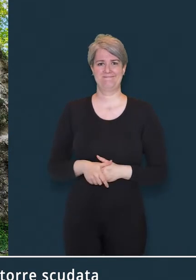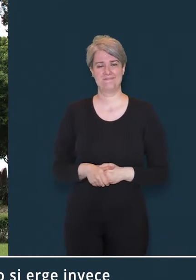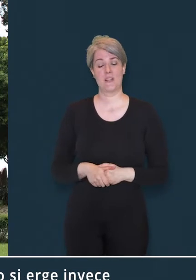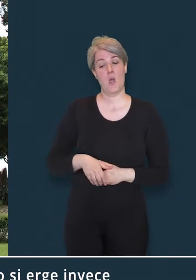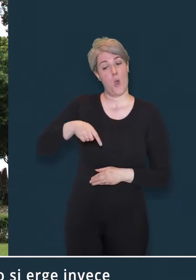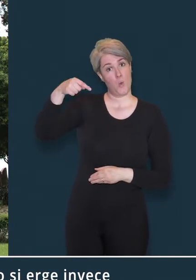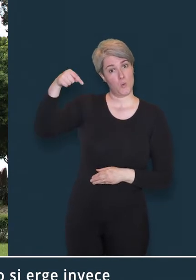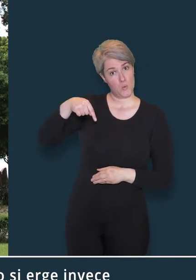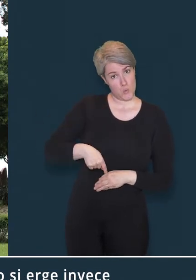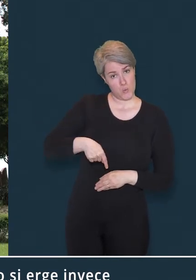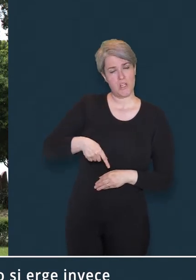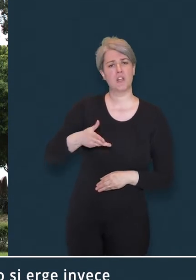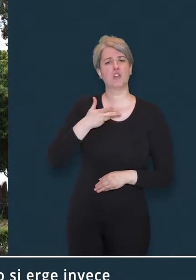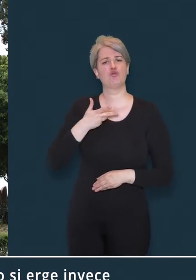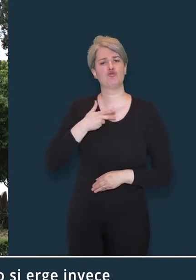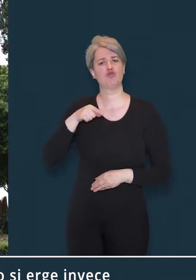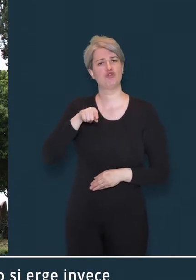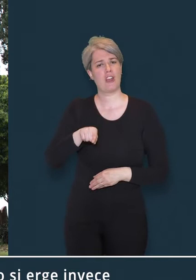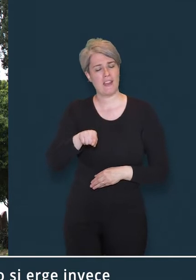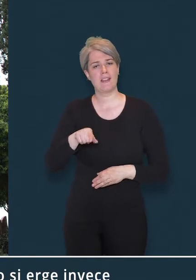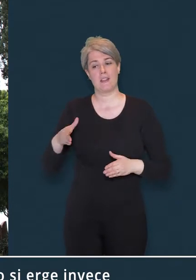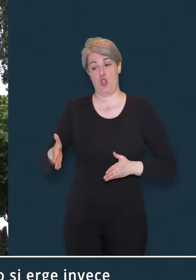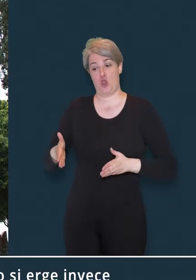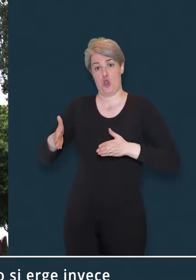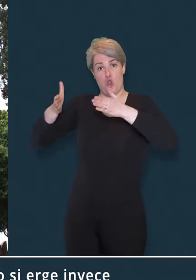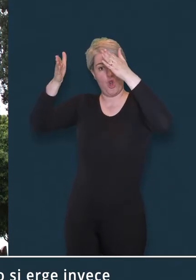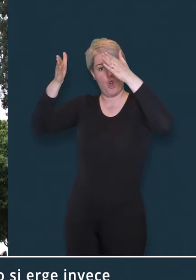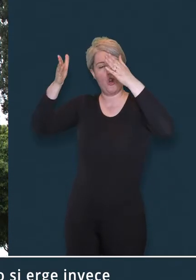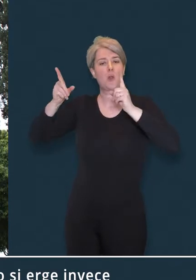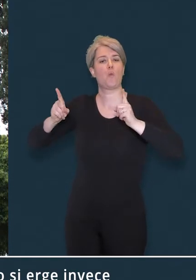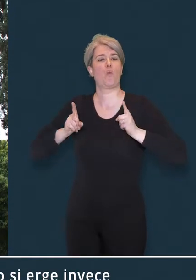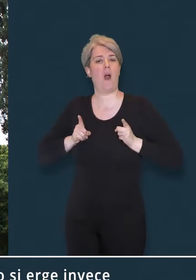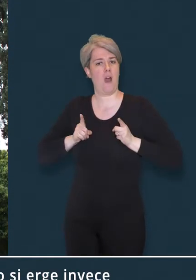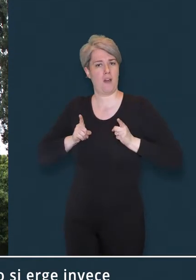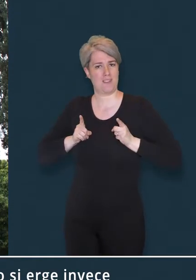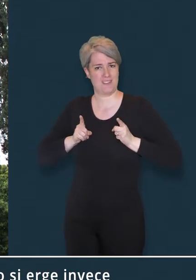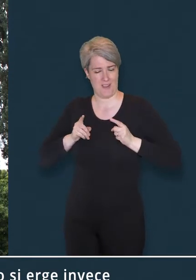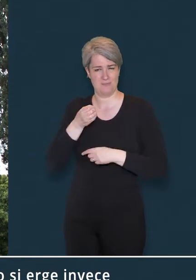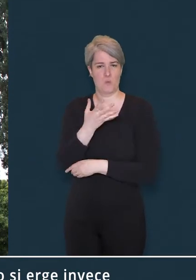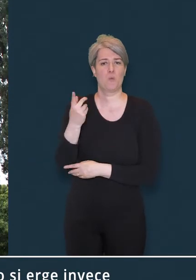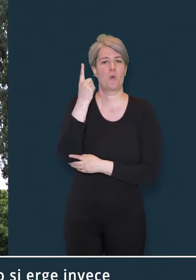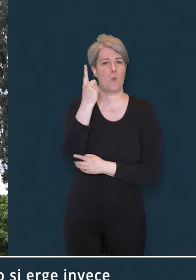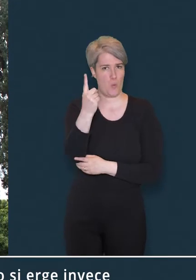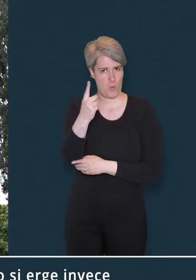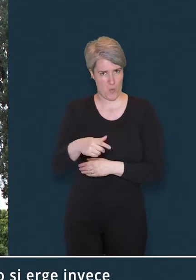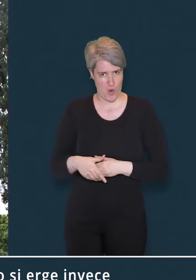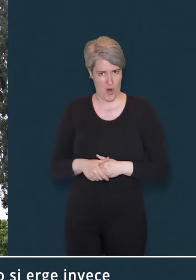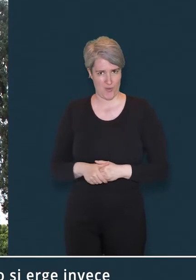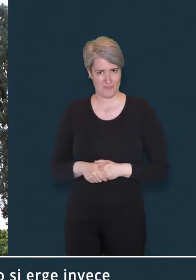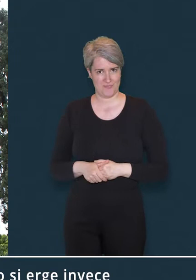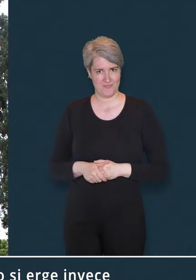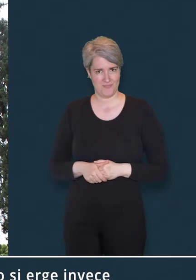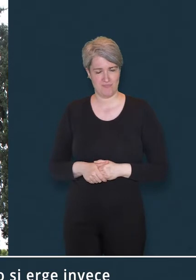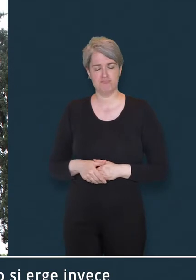Sul versante meridionale del giardino si erge invece la torre della guardia numero